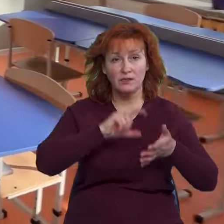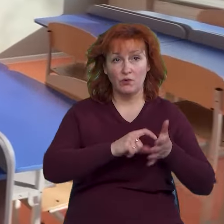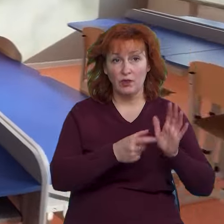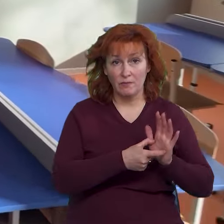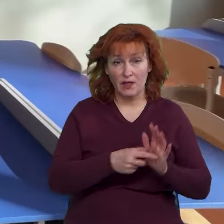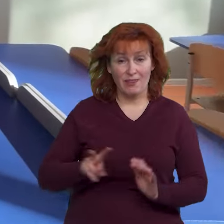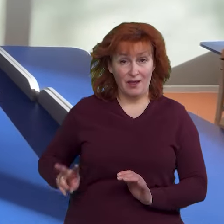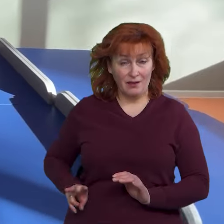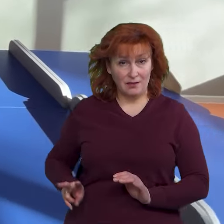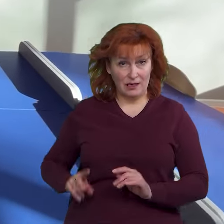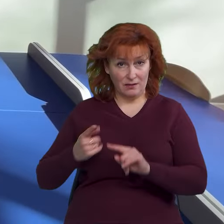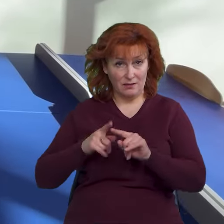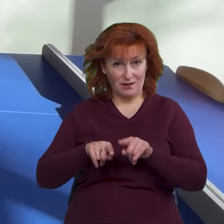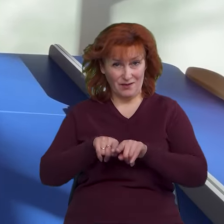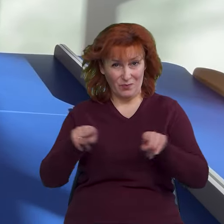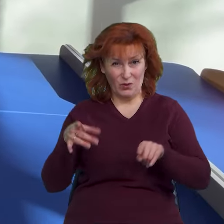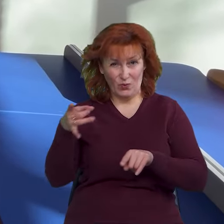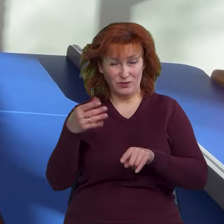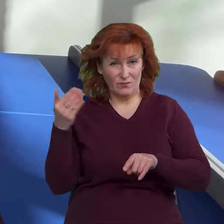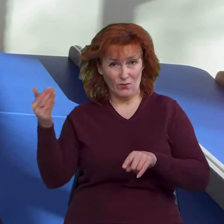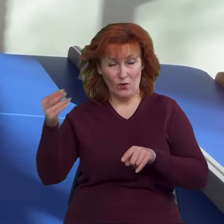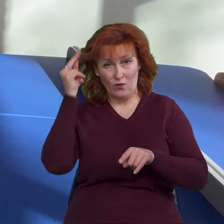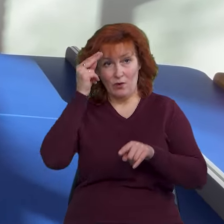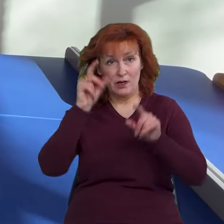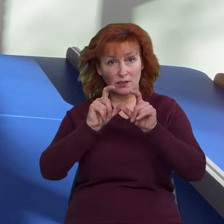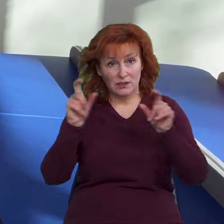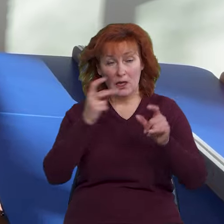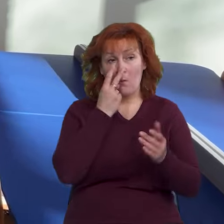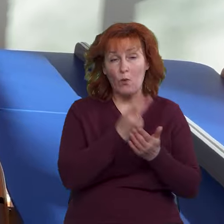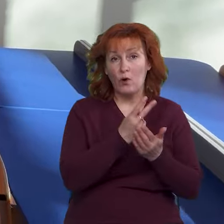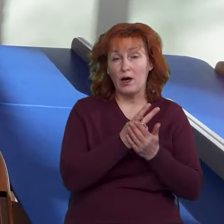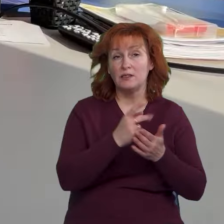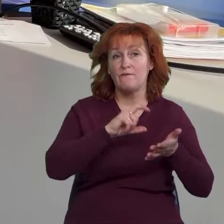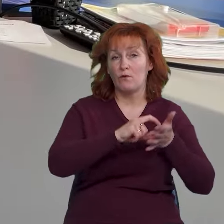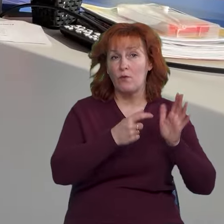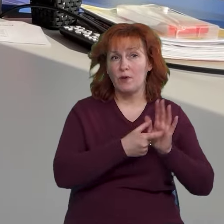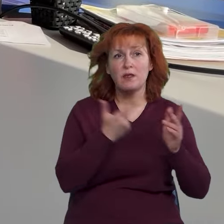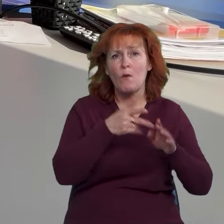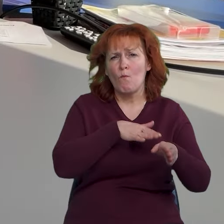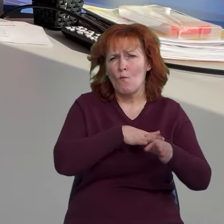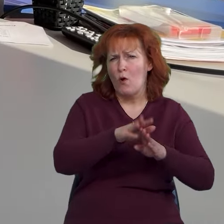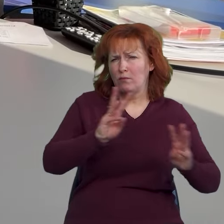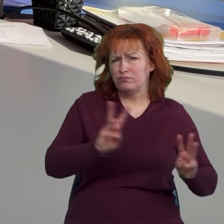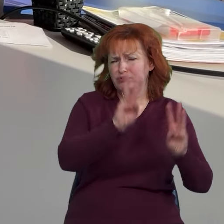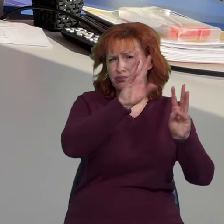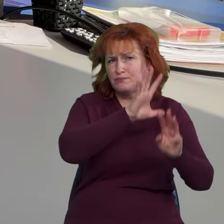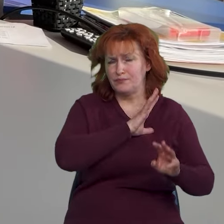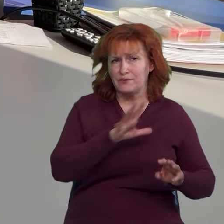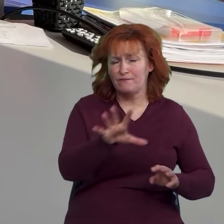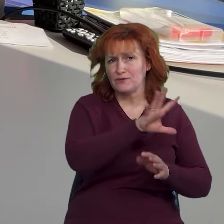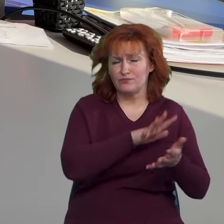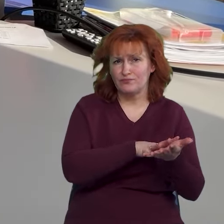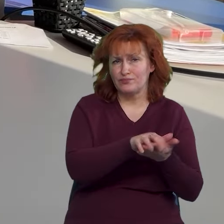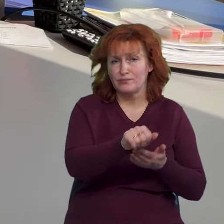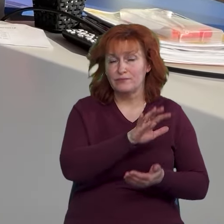Директорка Дорогінського ліцею Раїса Дехтяренко показує один з трьох навчальних кабінетів, які згоріли 9 березня 2022